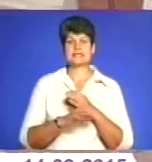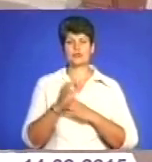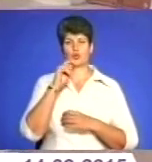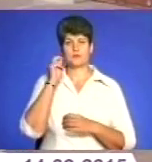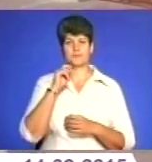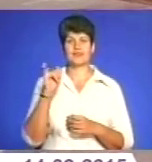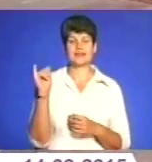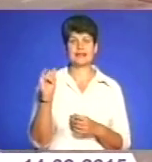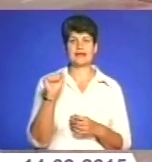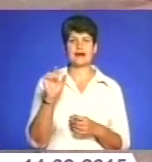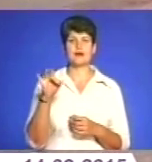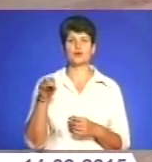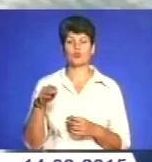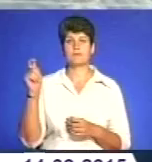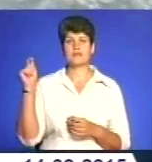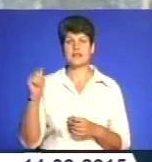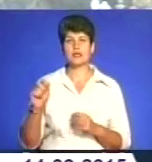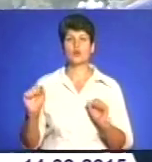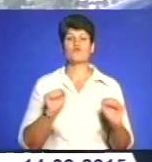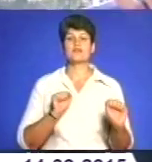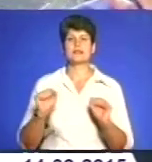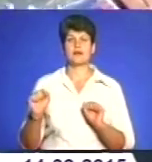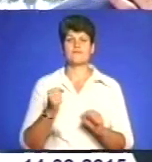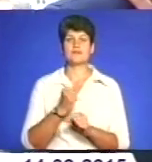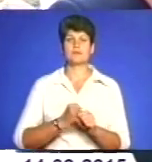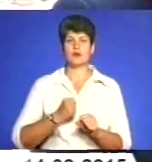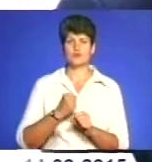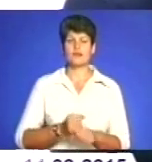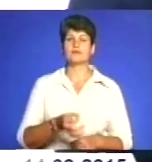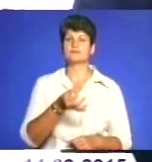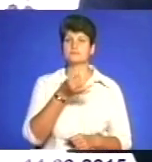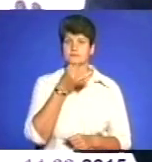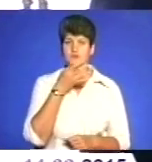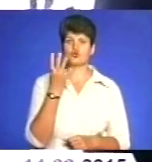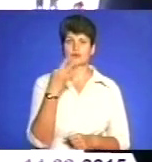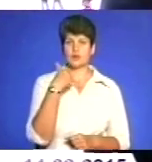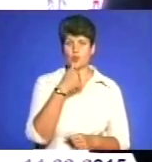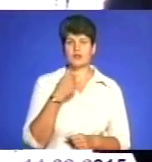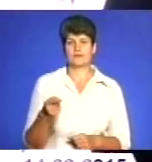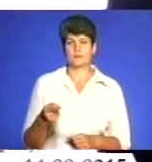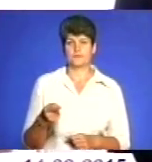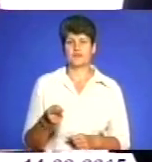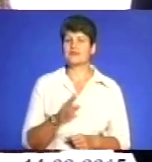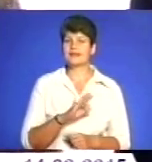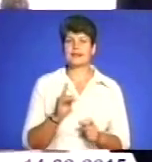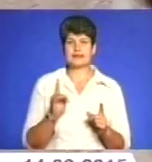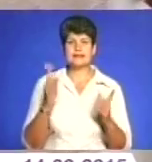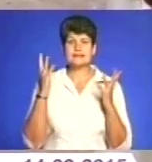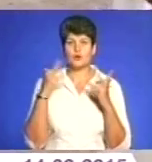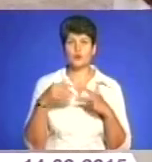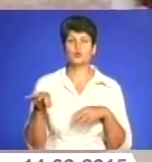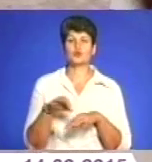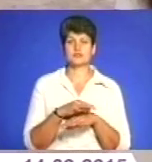Інна та Артур приїхали до Тернополю у відрядження. Відпрацювали, сподобалося. Чотири роки в Тернополі. Вони не лише закохалися,